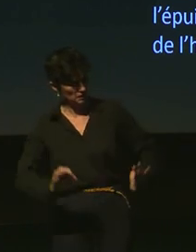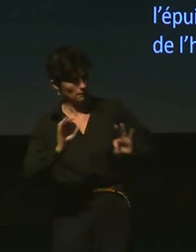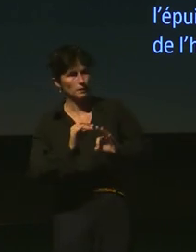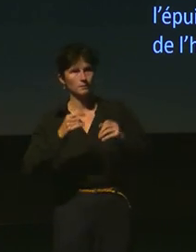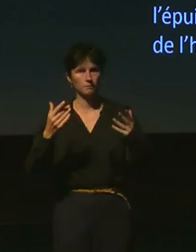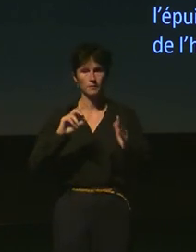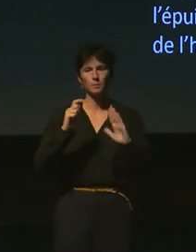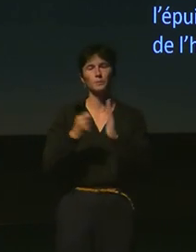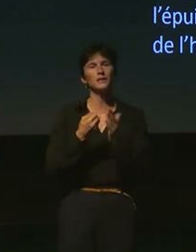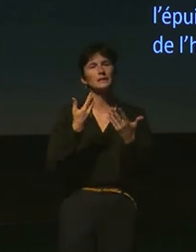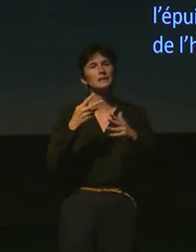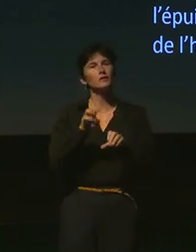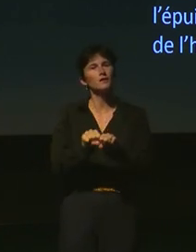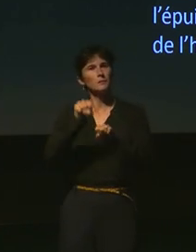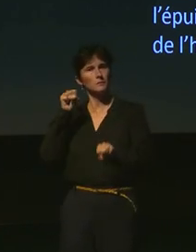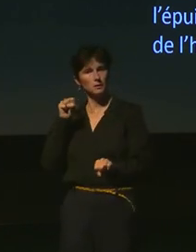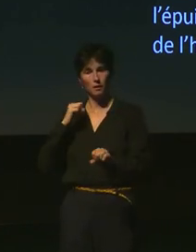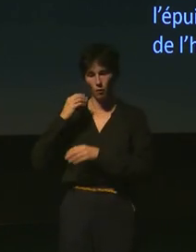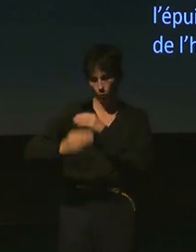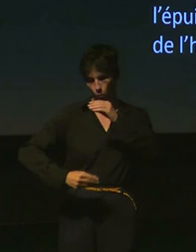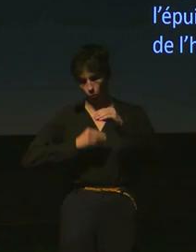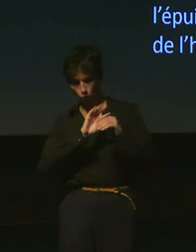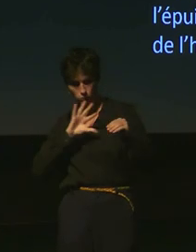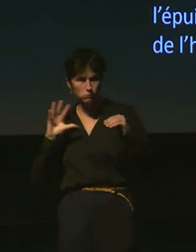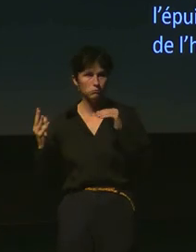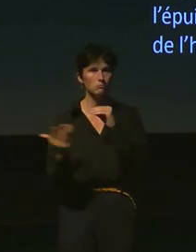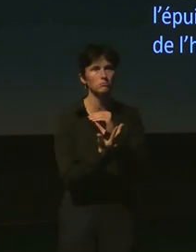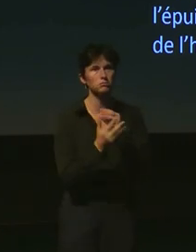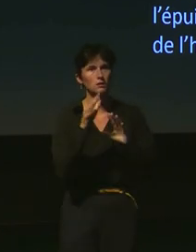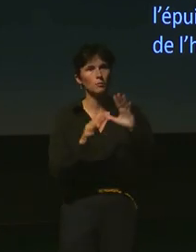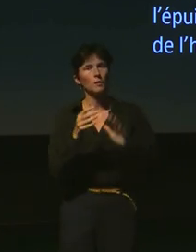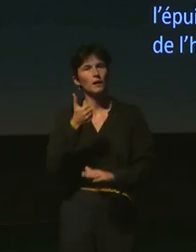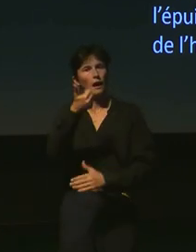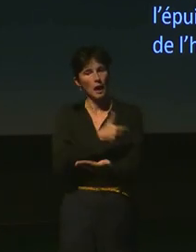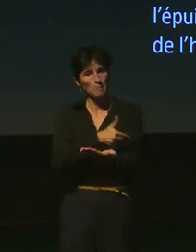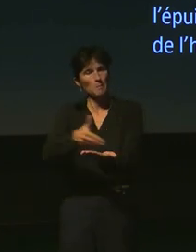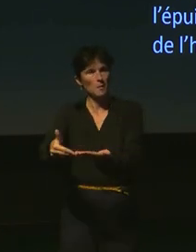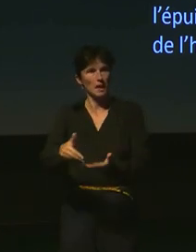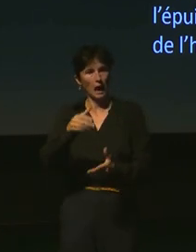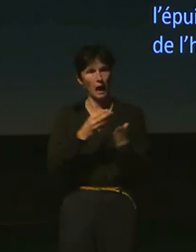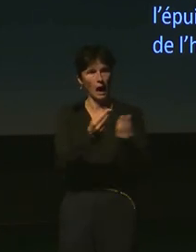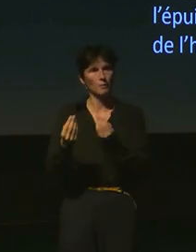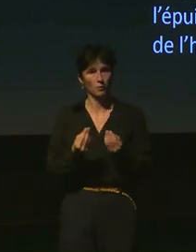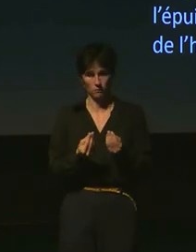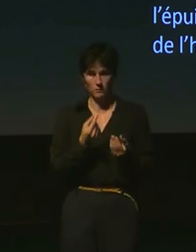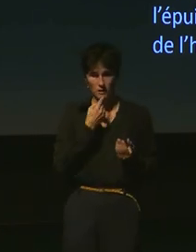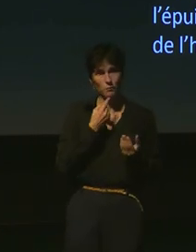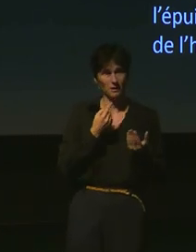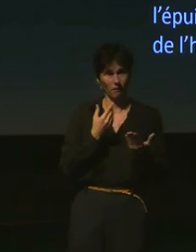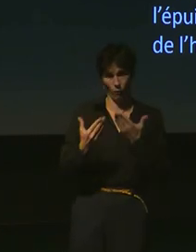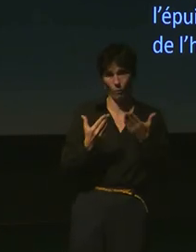Au XIXe siècle, nous étions dans un monde peuclé d'un peu plus d'un milliard d'habitants, c'est-à-dire huit fois moins qu'actuellement.